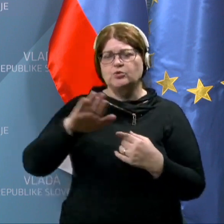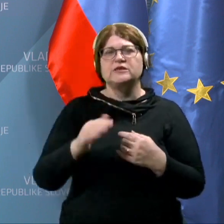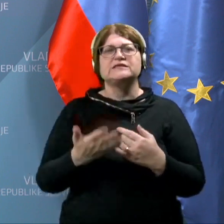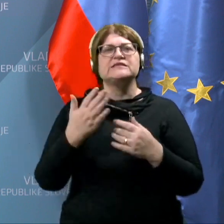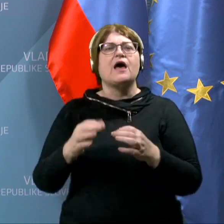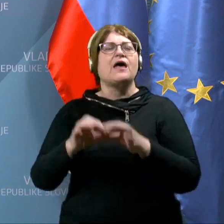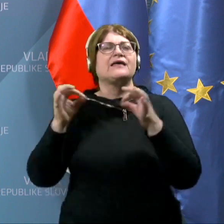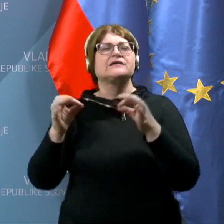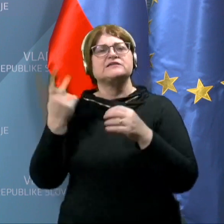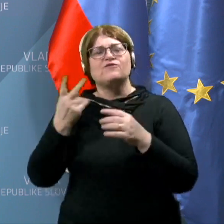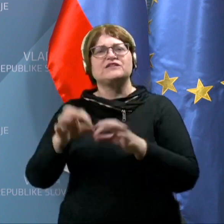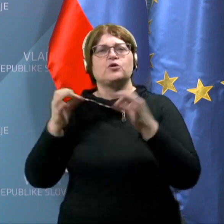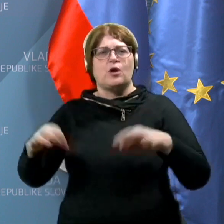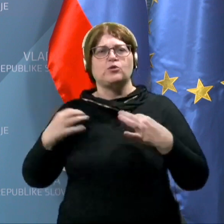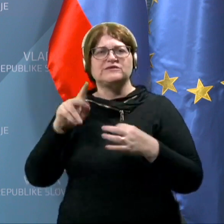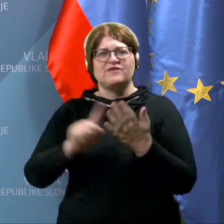v tem času?